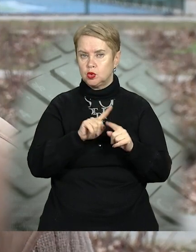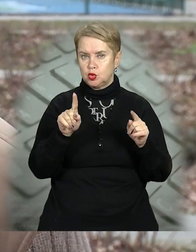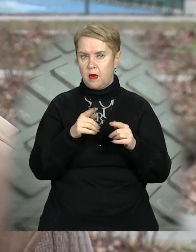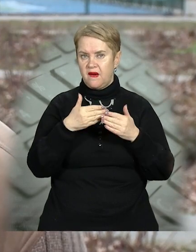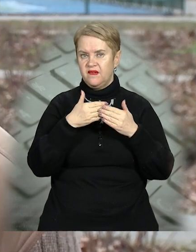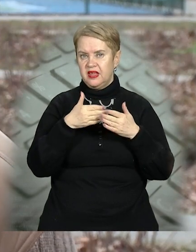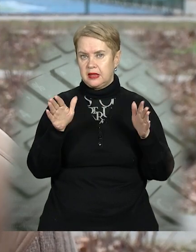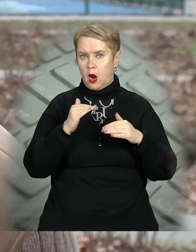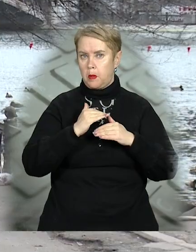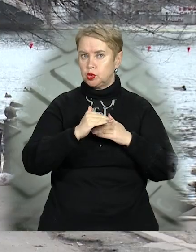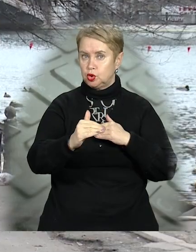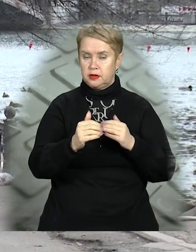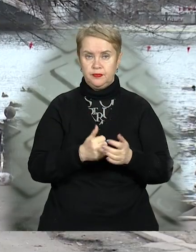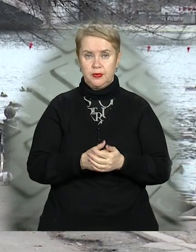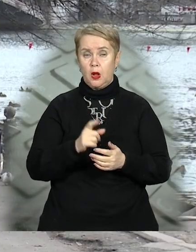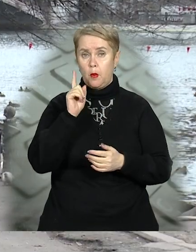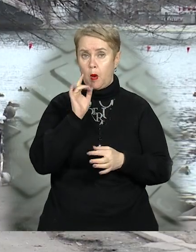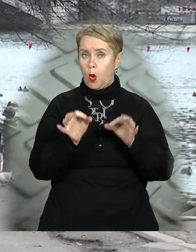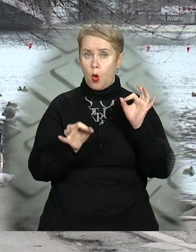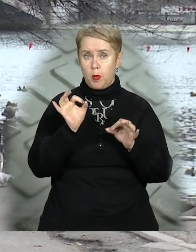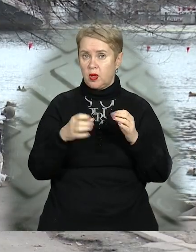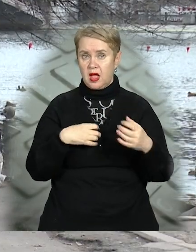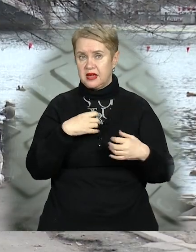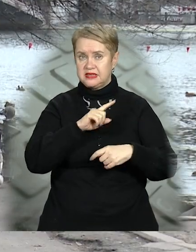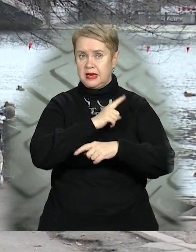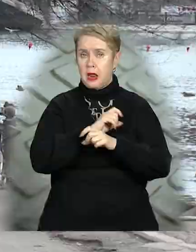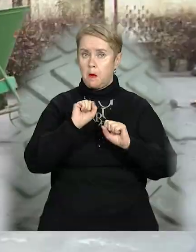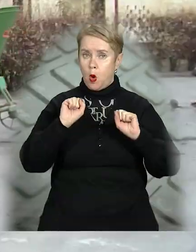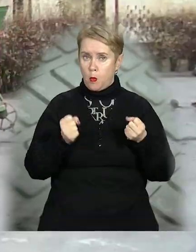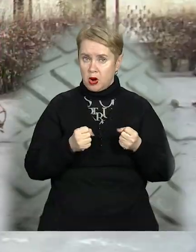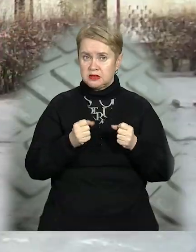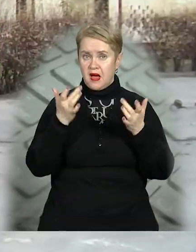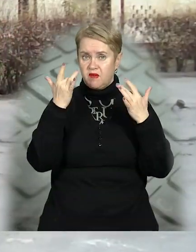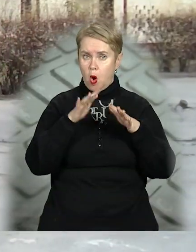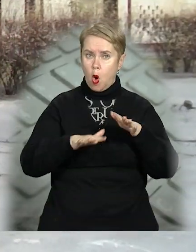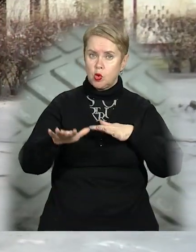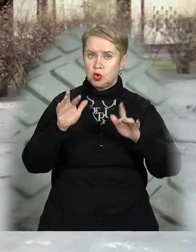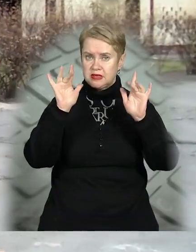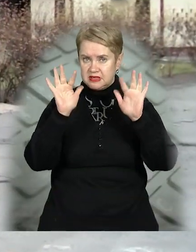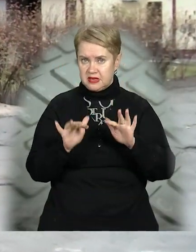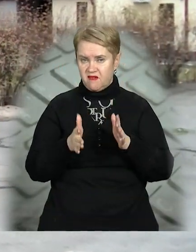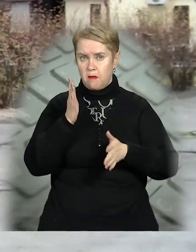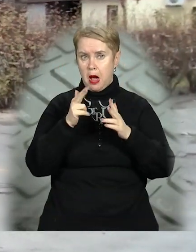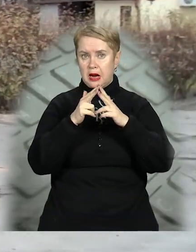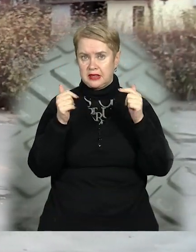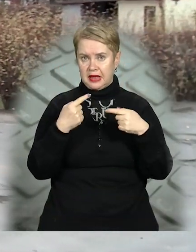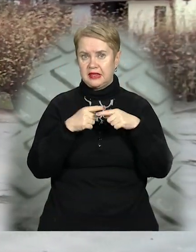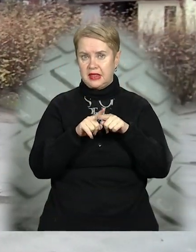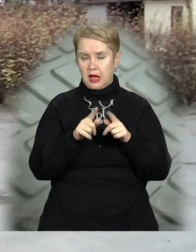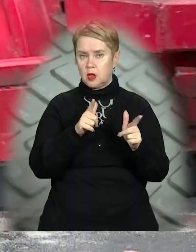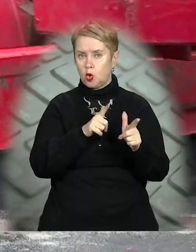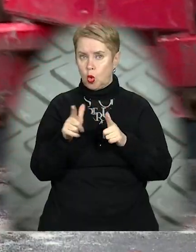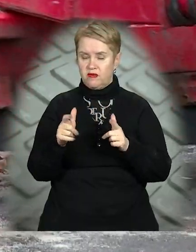відкриткій площин. Поки природа не квапиться і сильними морозами. Але на випадок ужеледись та снігу в парках Дніпра техніка вже